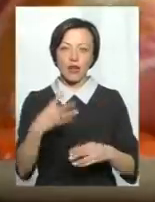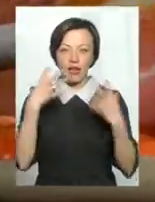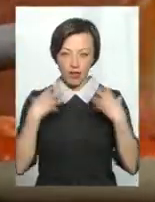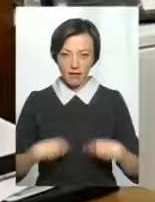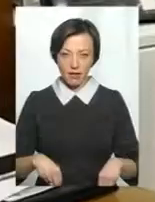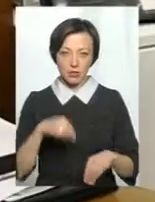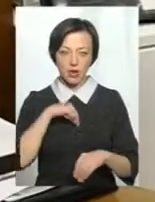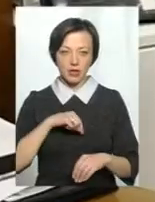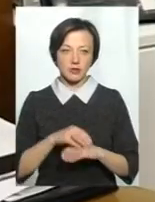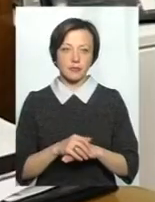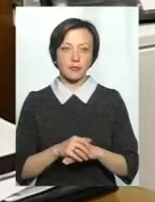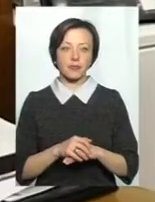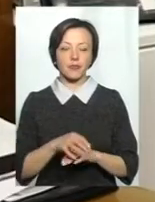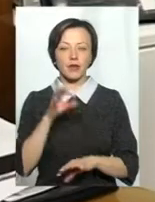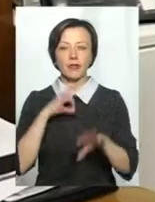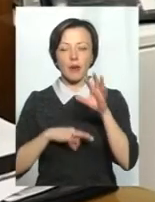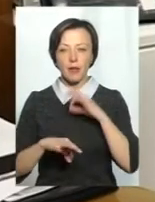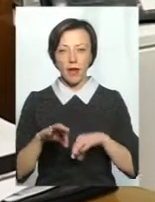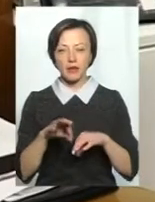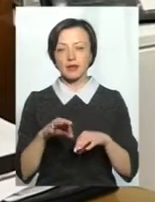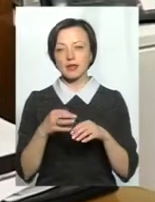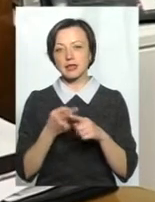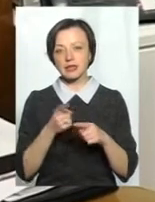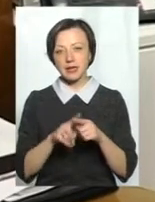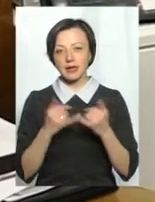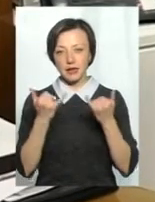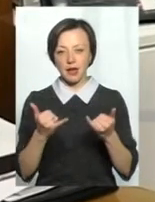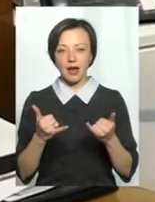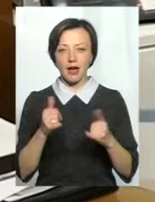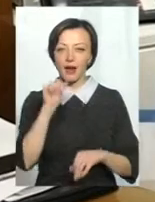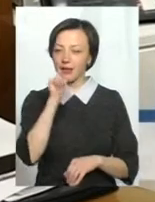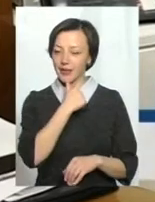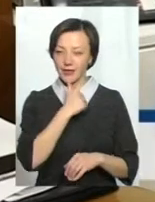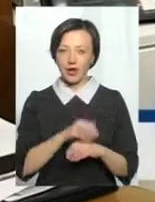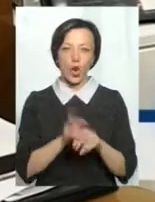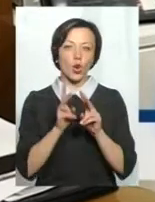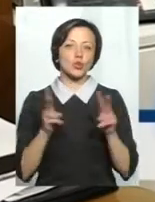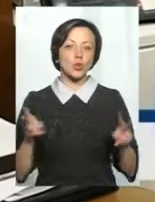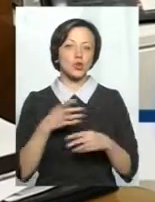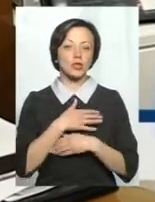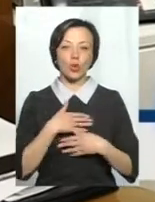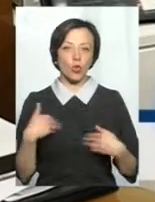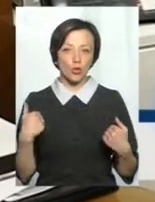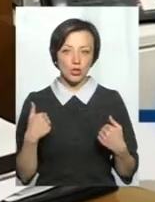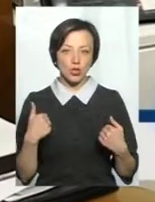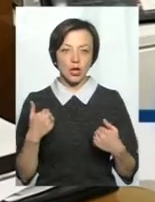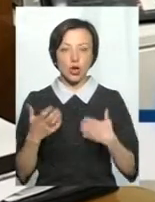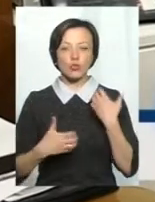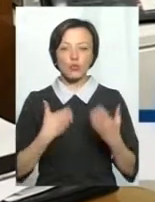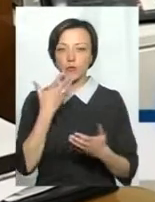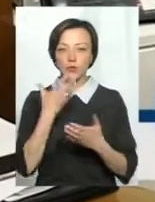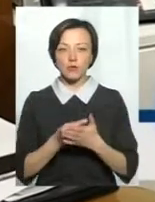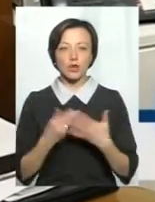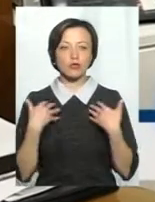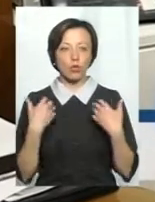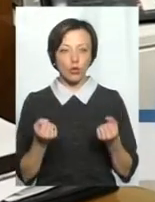організм. Таблетки і медикаменти – це для лінивих. Хто не хоче турбуватись про своє